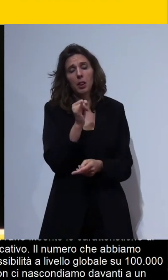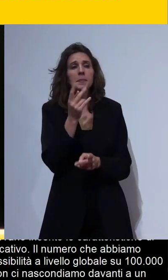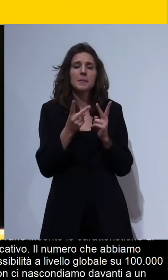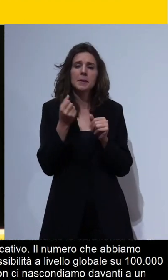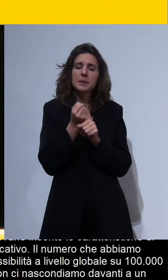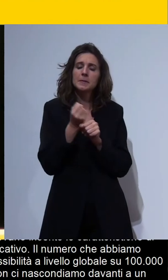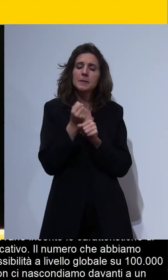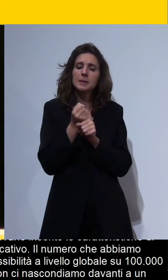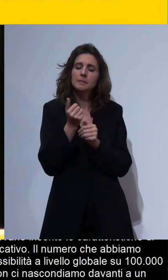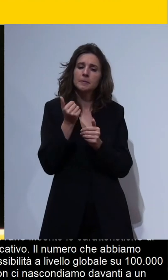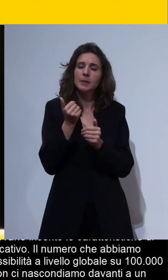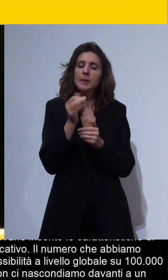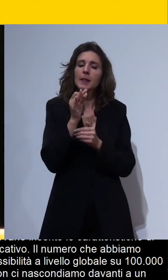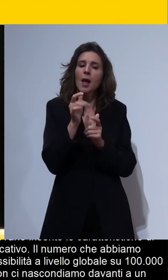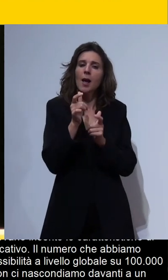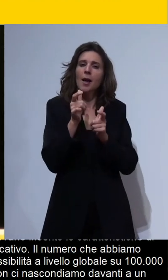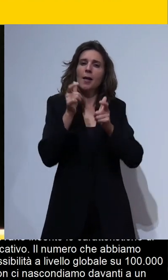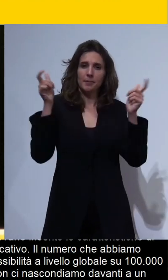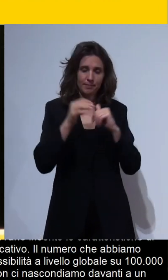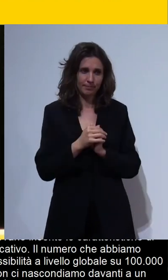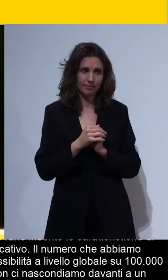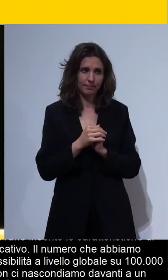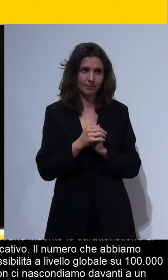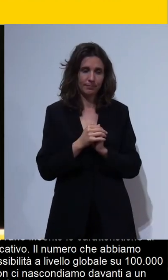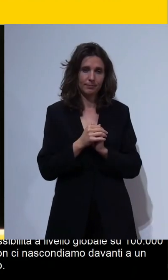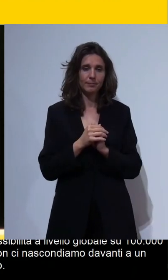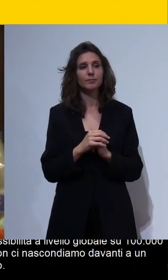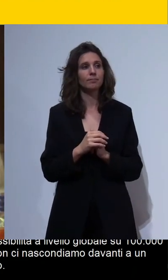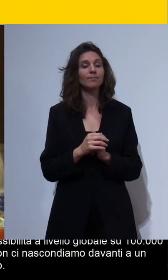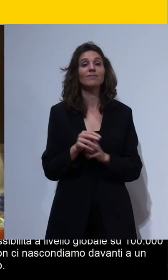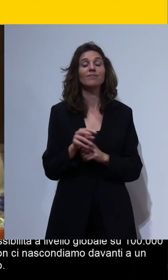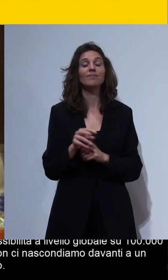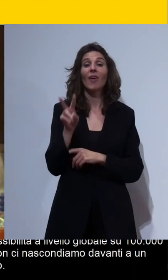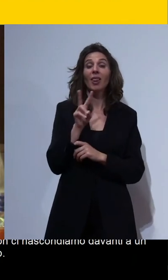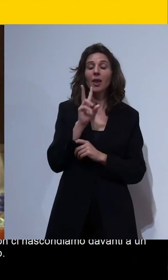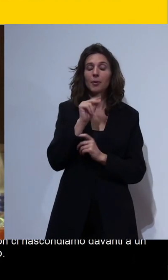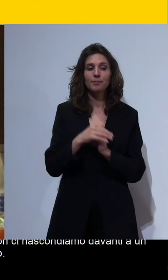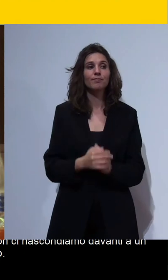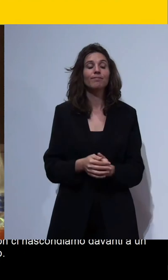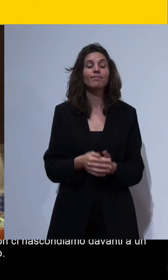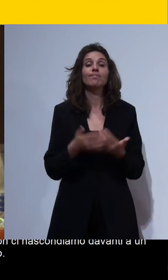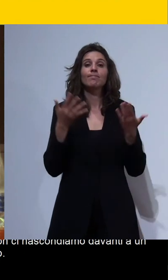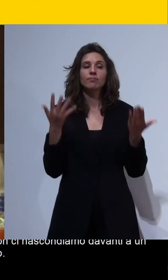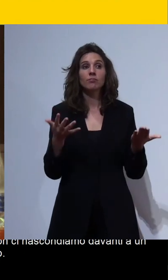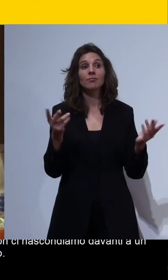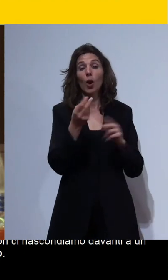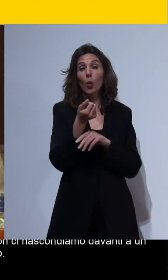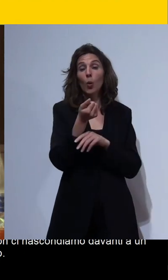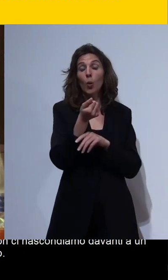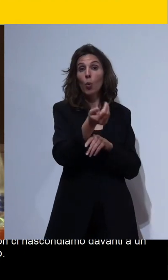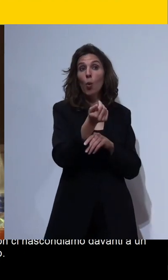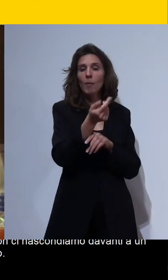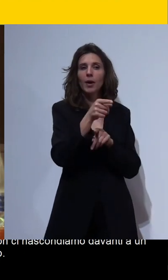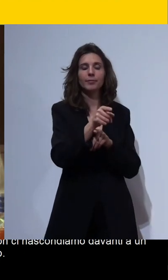per aumentare il numero allora quando abbiamo che fare con i numeri che riguardano